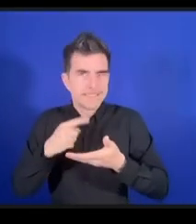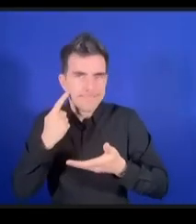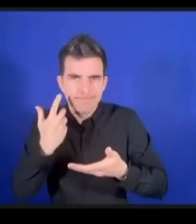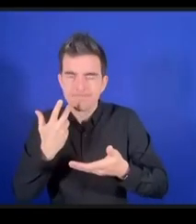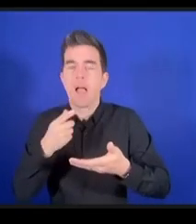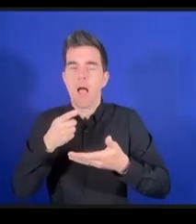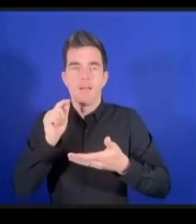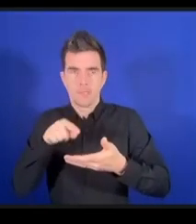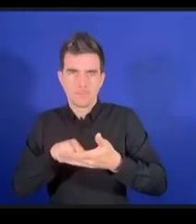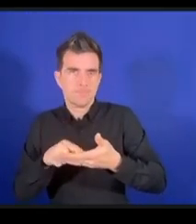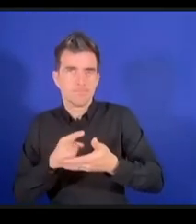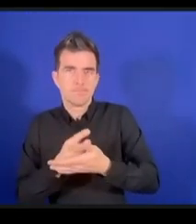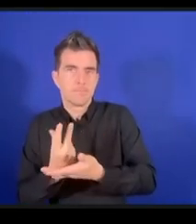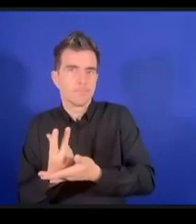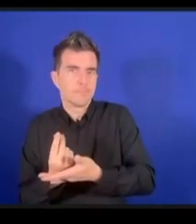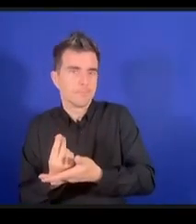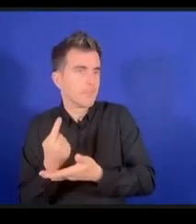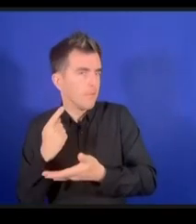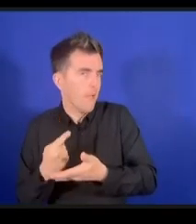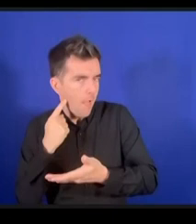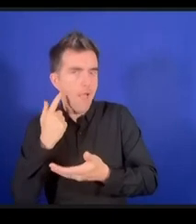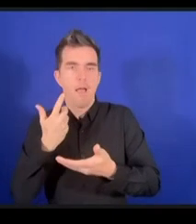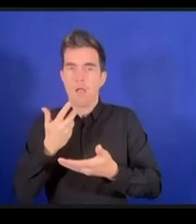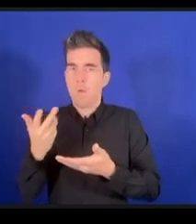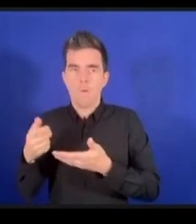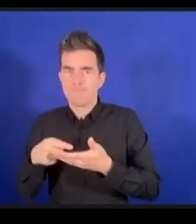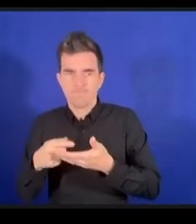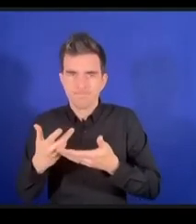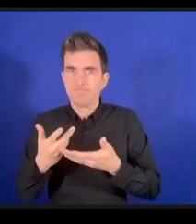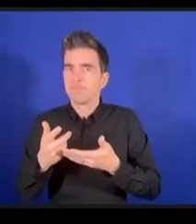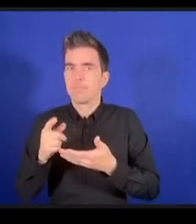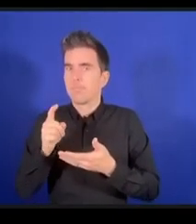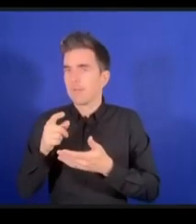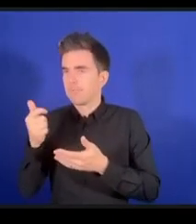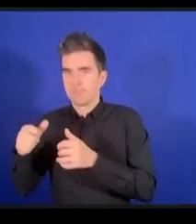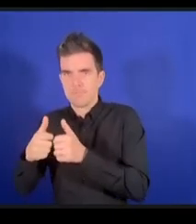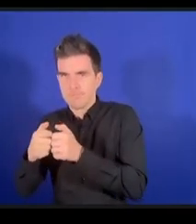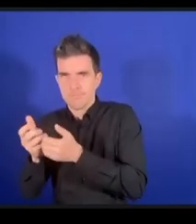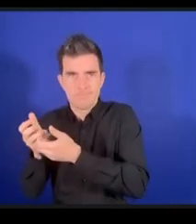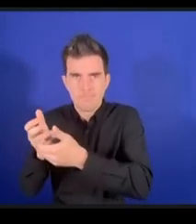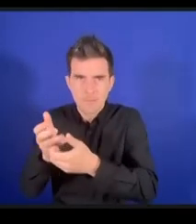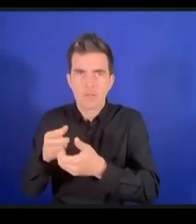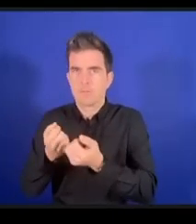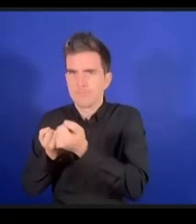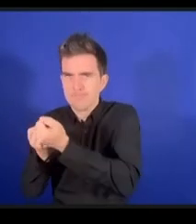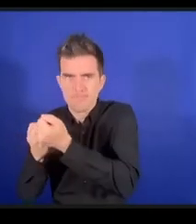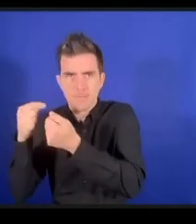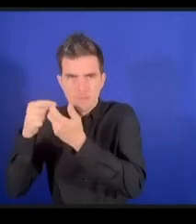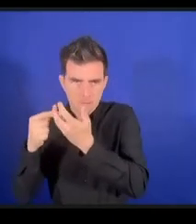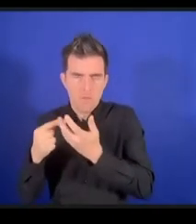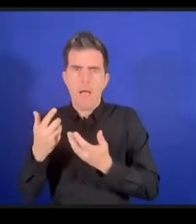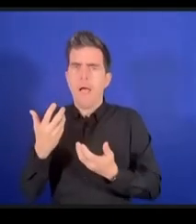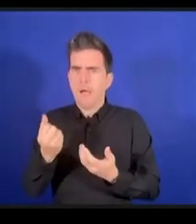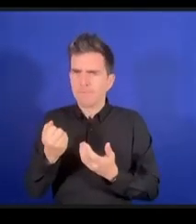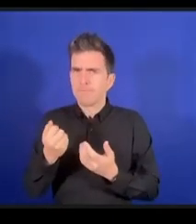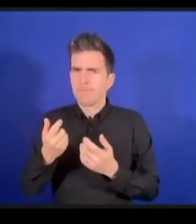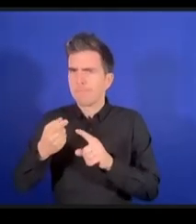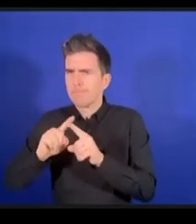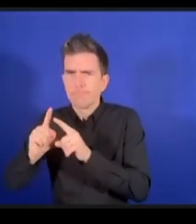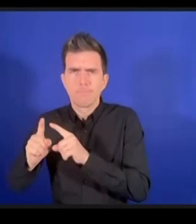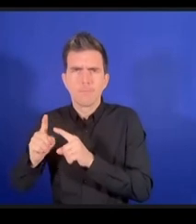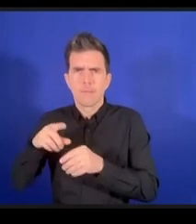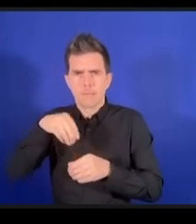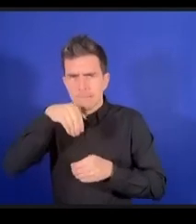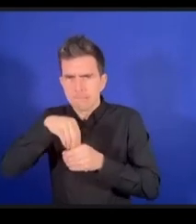Parfois avec des appareils portables, parce que ces appareils, ces plateformes, ces logiciels n'ont pas été